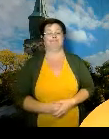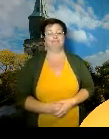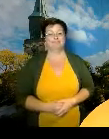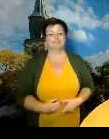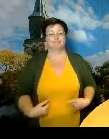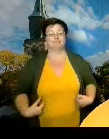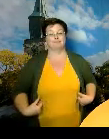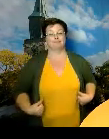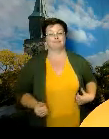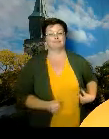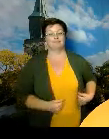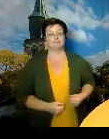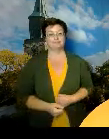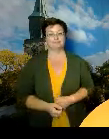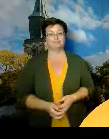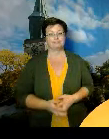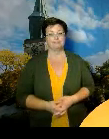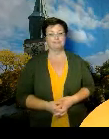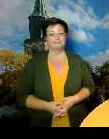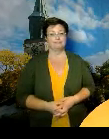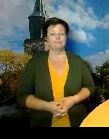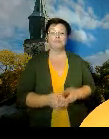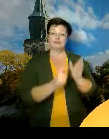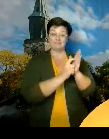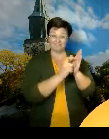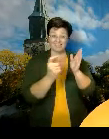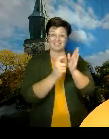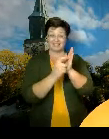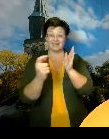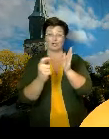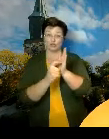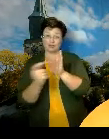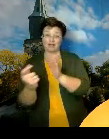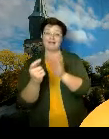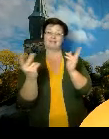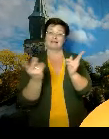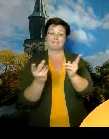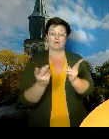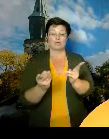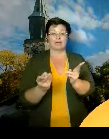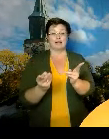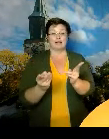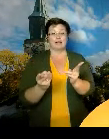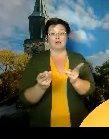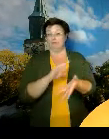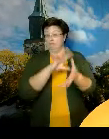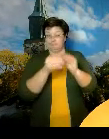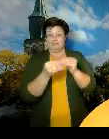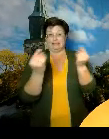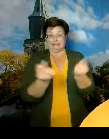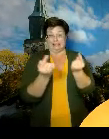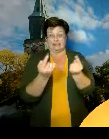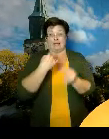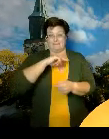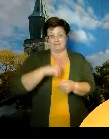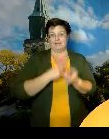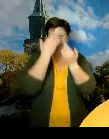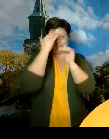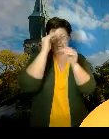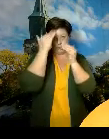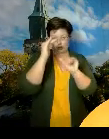Me kerrotaan viikoittain näistä koko tilanteesta, meidän